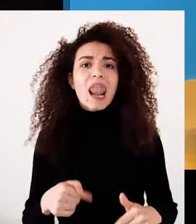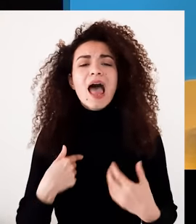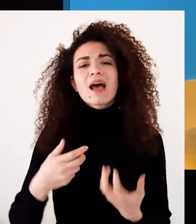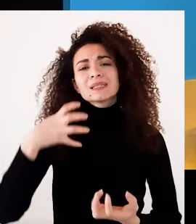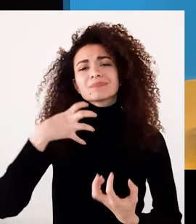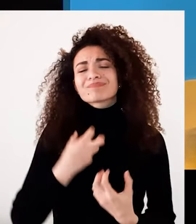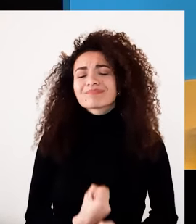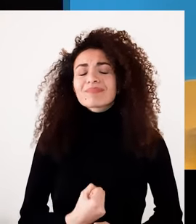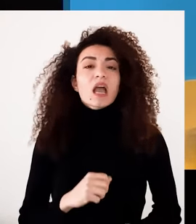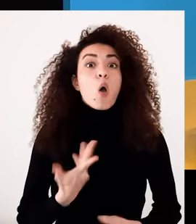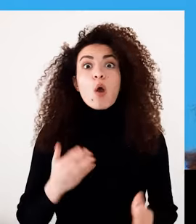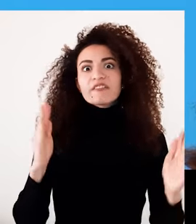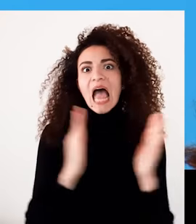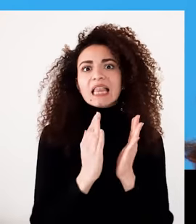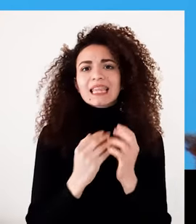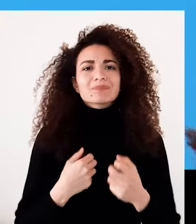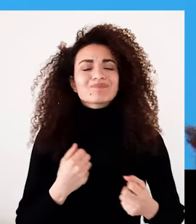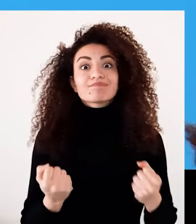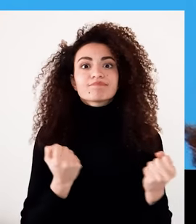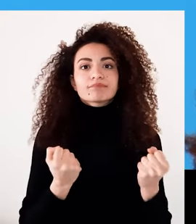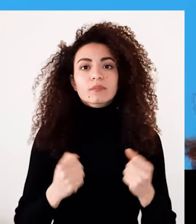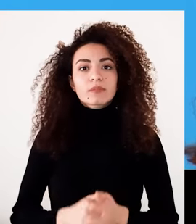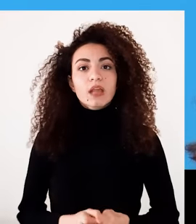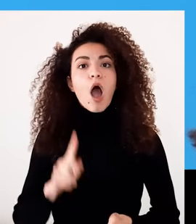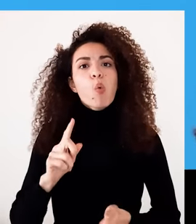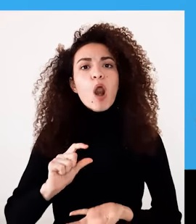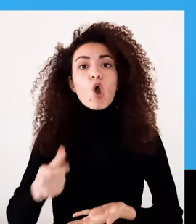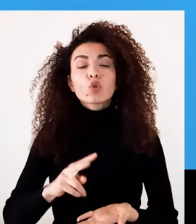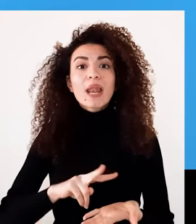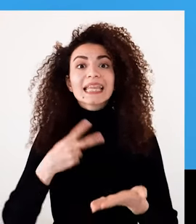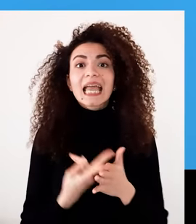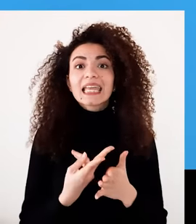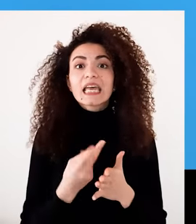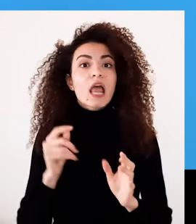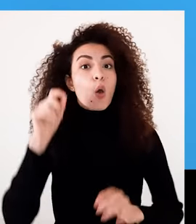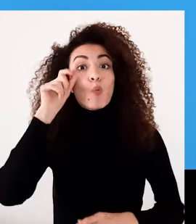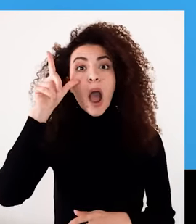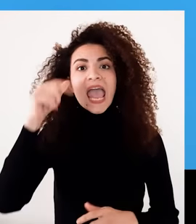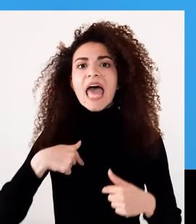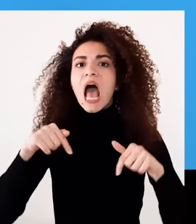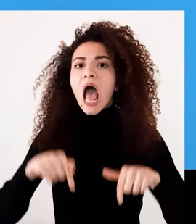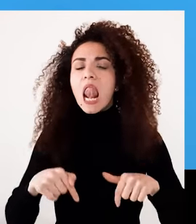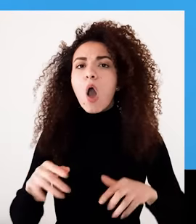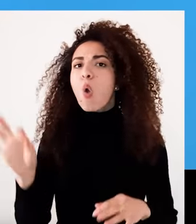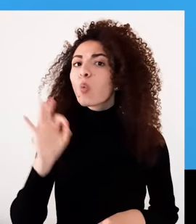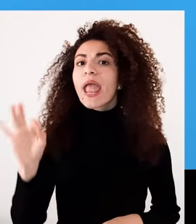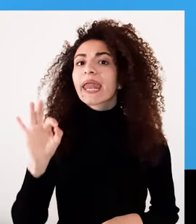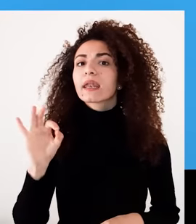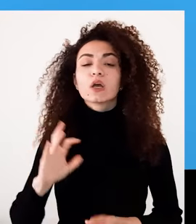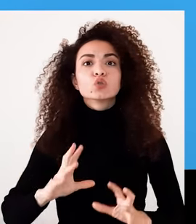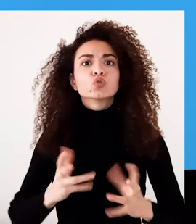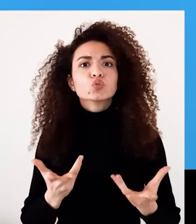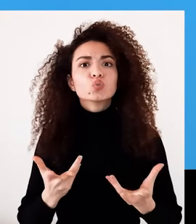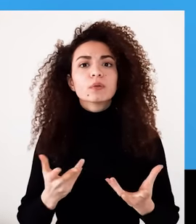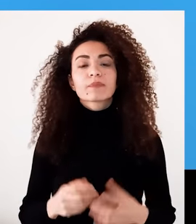نقطة أشعر فيها بالإحباط أو بخيبة الأمل أو تحديما الخطوة الأولى للتغيير تحدث بالوعي